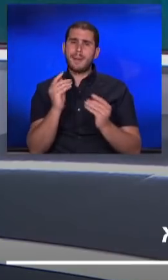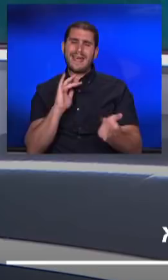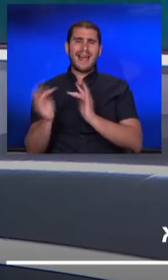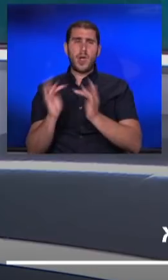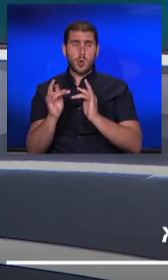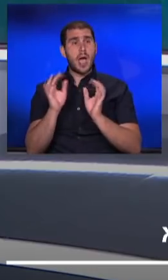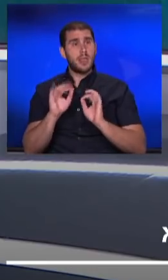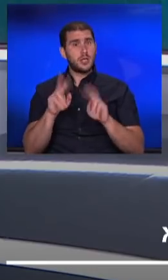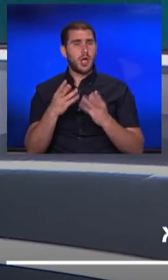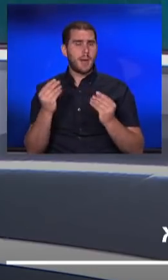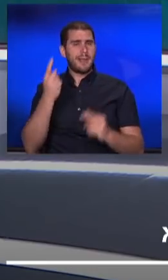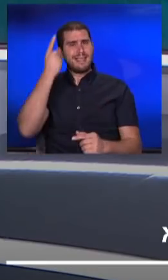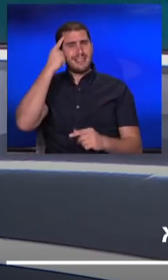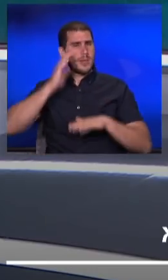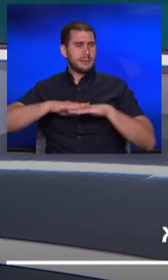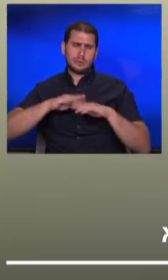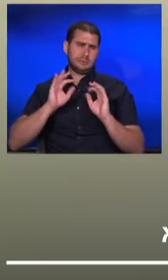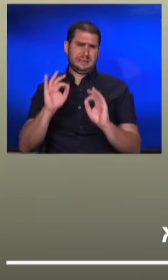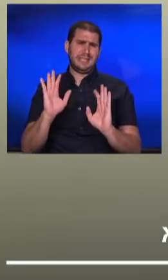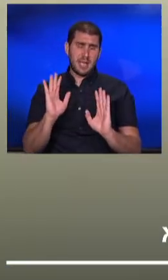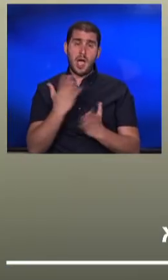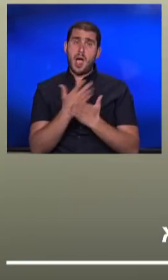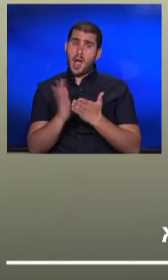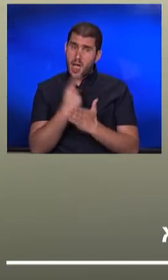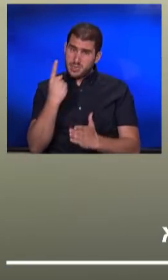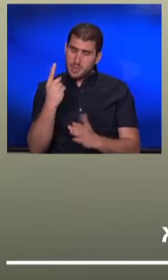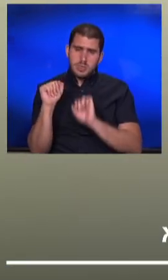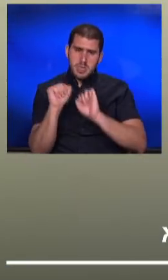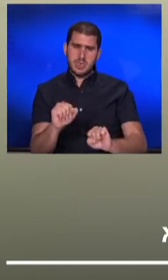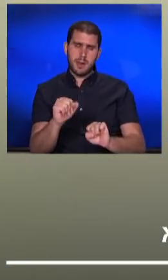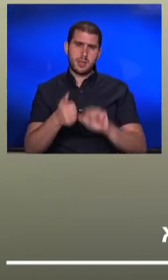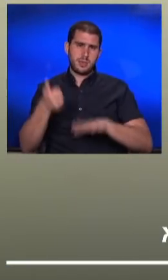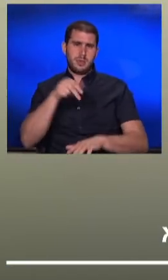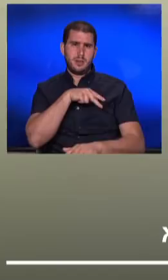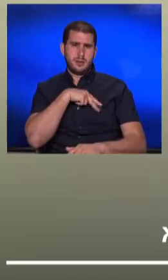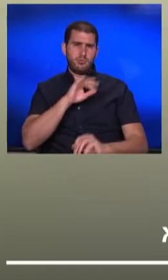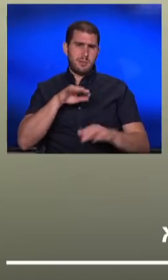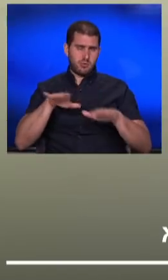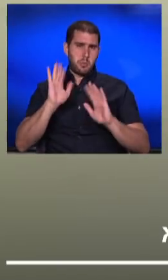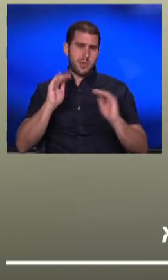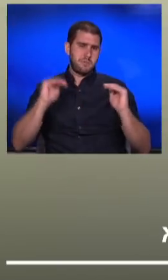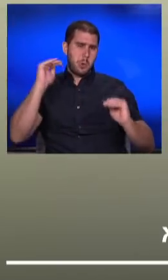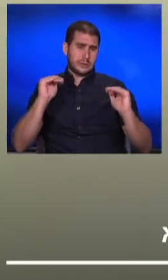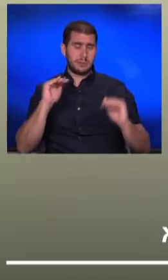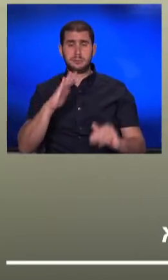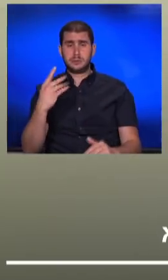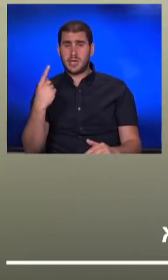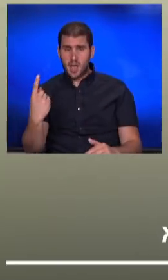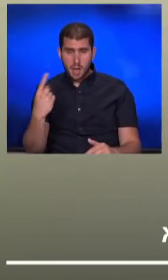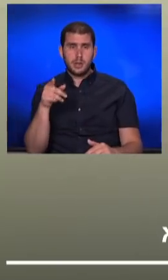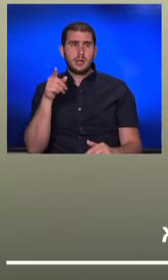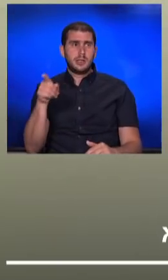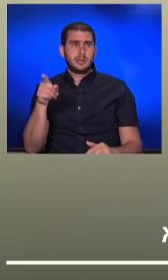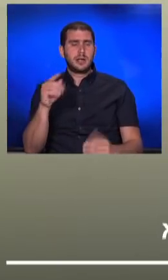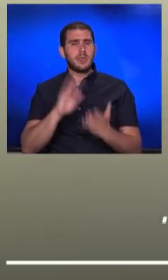עדיין הרבה מאוד דעות מקצועיות, וזה בסדר גמור. החלטה זאת לגמרי נתמכת על הדרך המקצועית, ואני חושבת שהיא מאוד מאוזנת בהיבט שלה, כי מצד אחד, זה מועט סיום